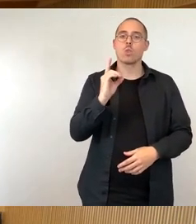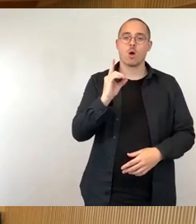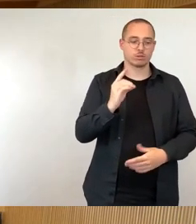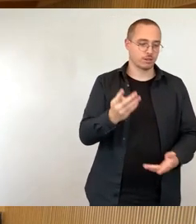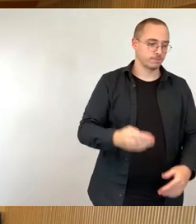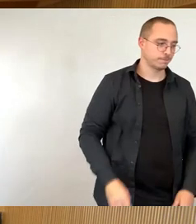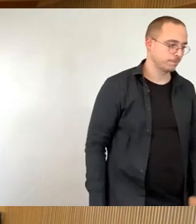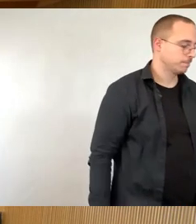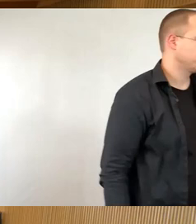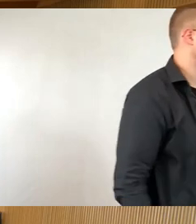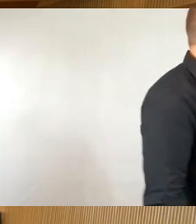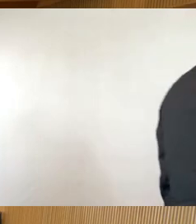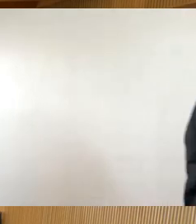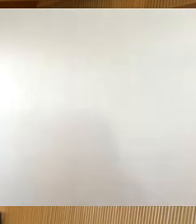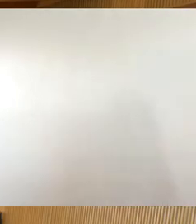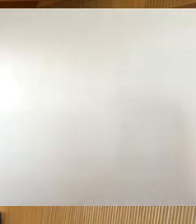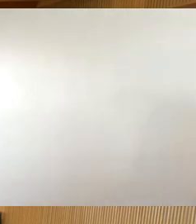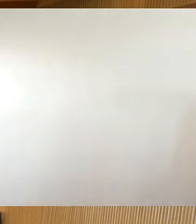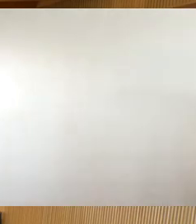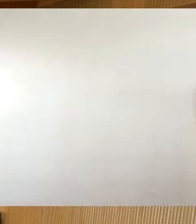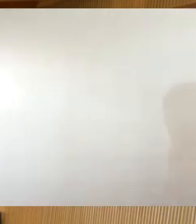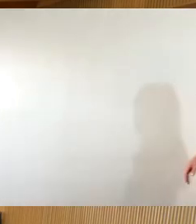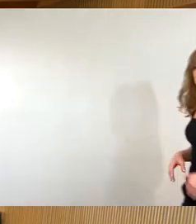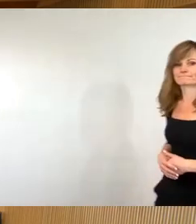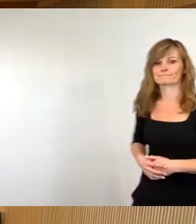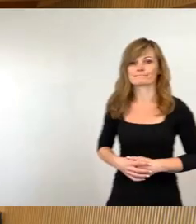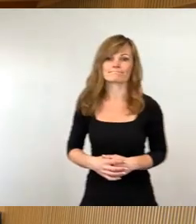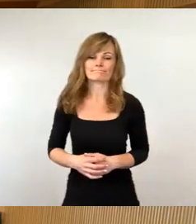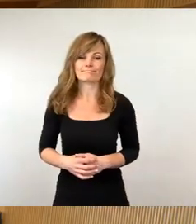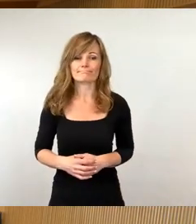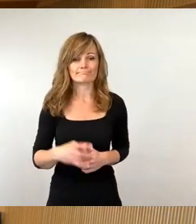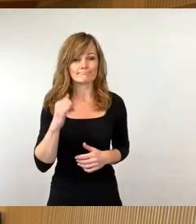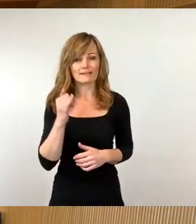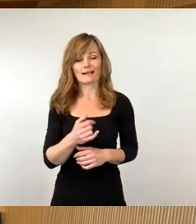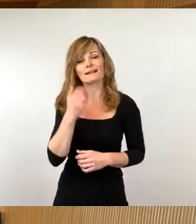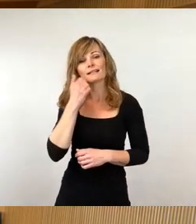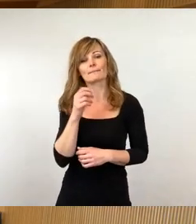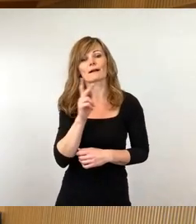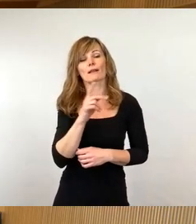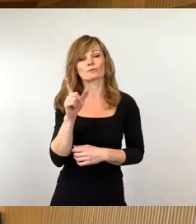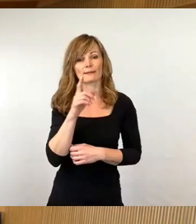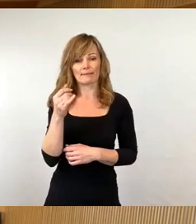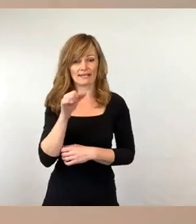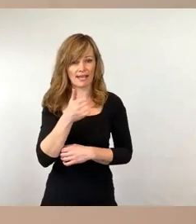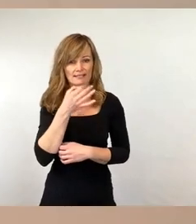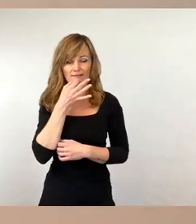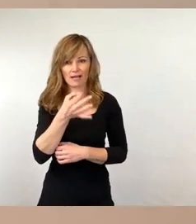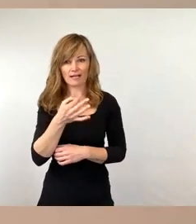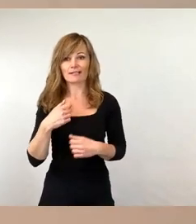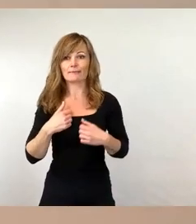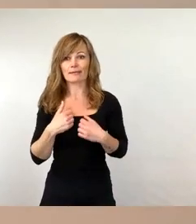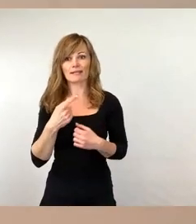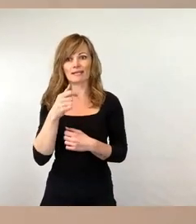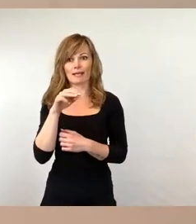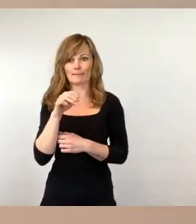Ja, lieber Klaus Lippmann, zu der ersten Frage hat sich die Bäder GmbH die